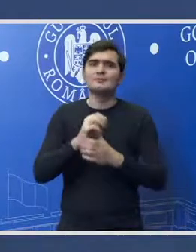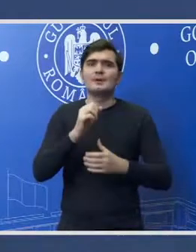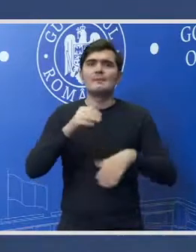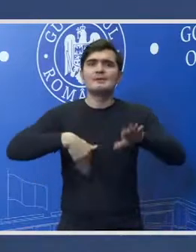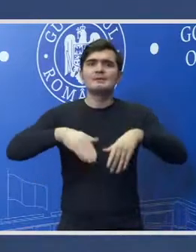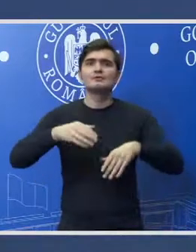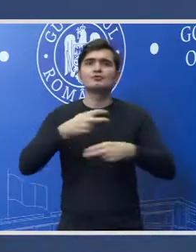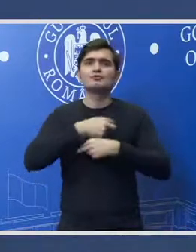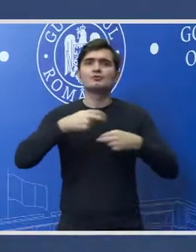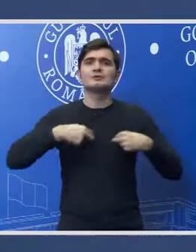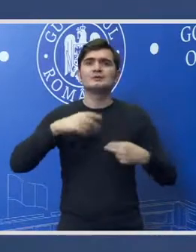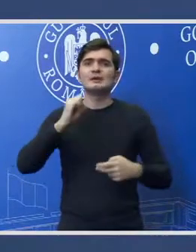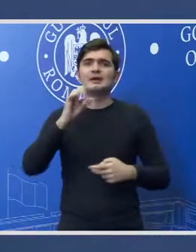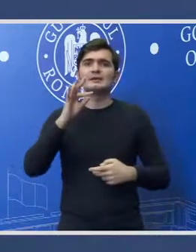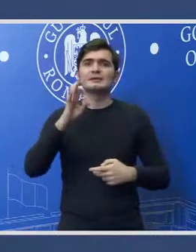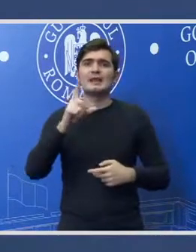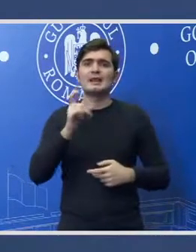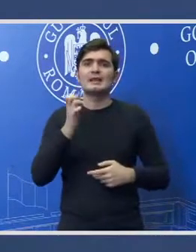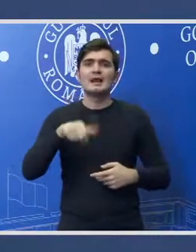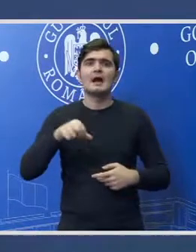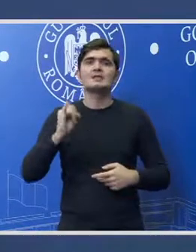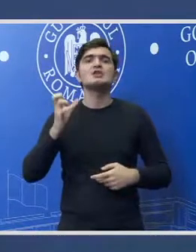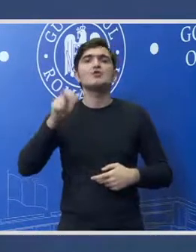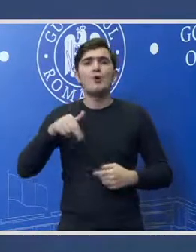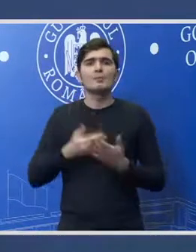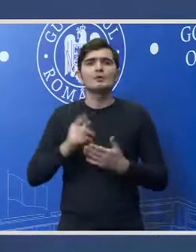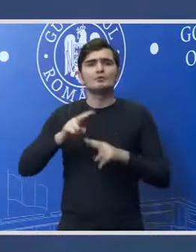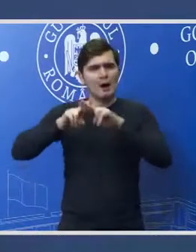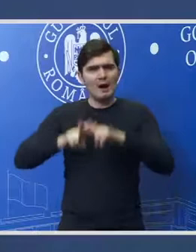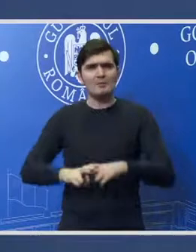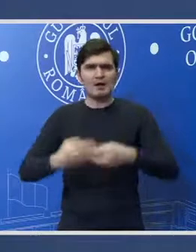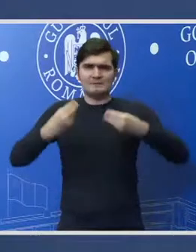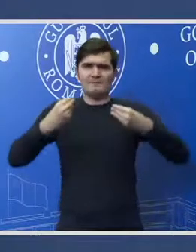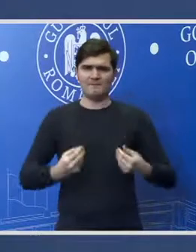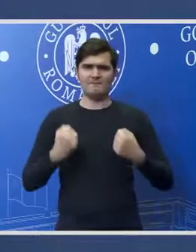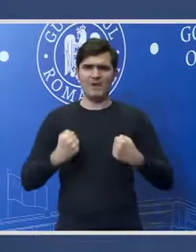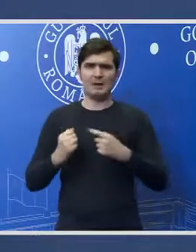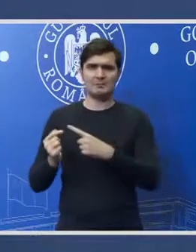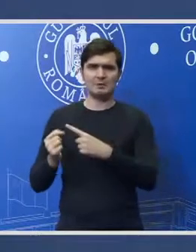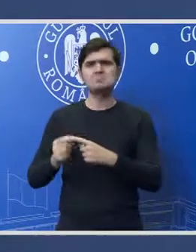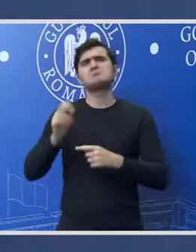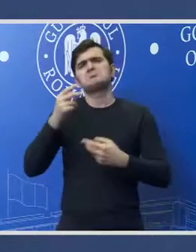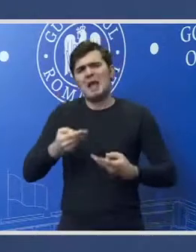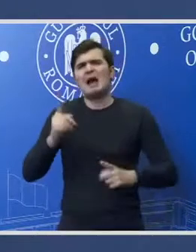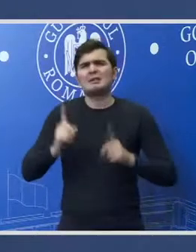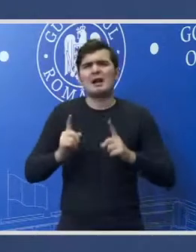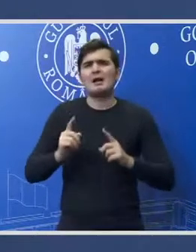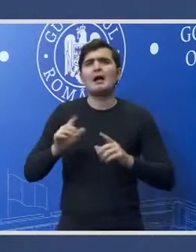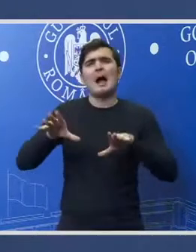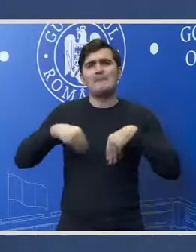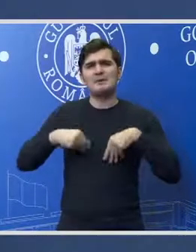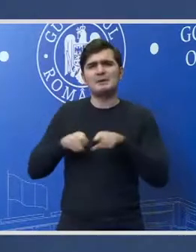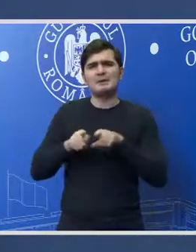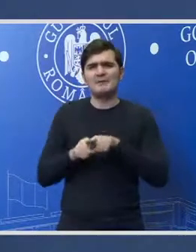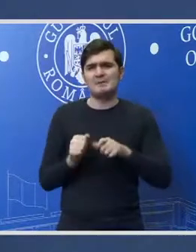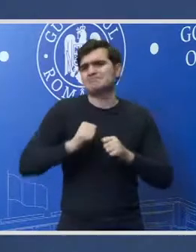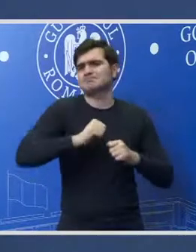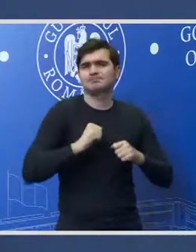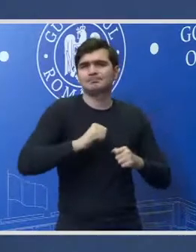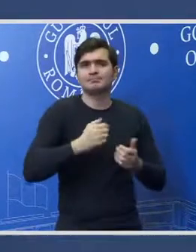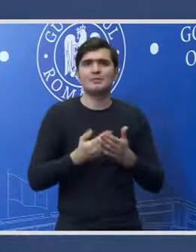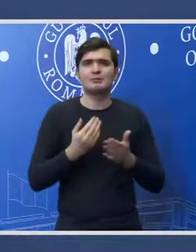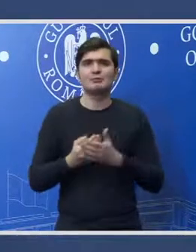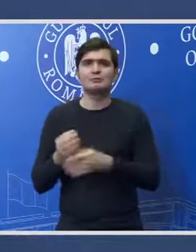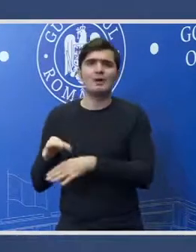ministru justiție pentru că a rămas ferm în ciuda diverselor ghionturi pe care pe le-a primit în procesul de a